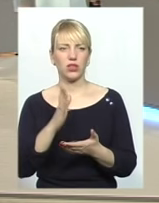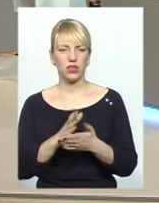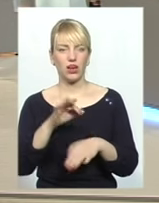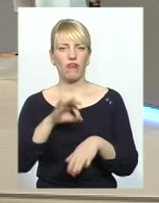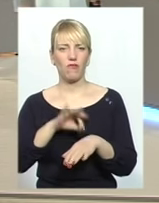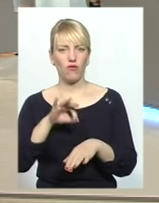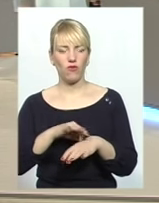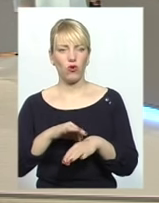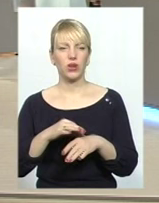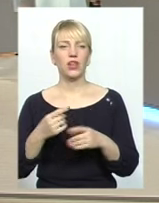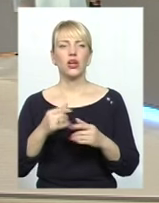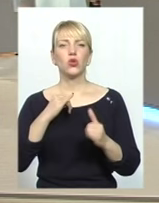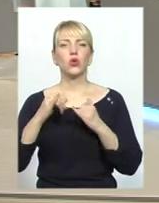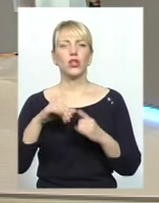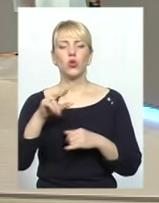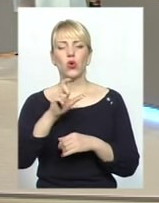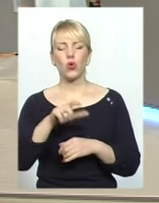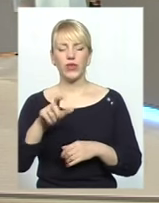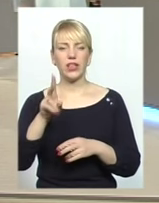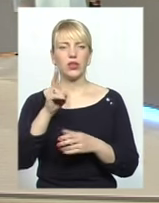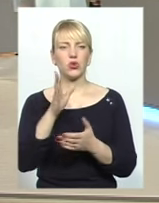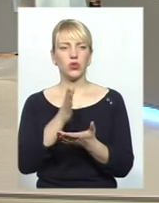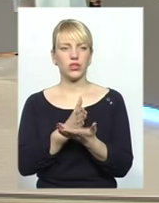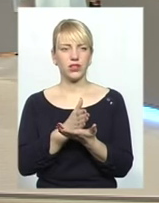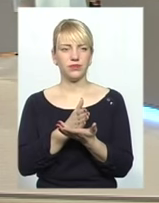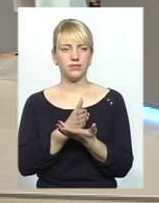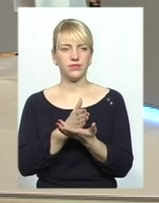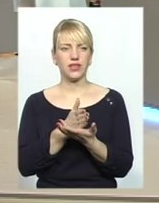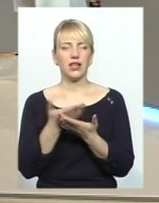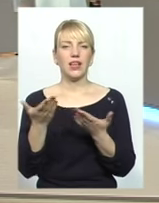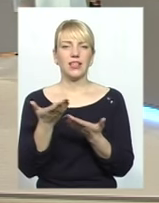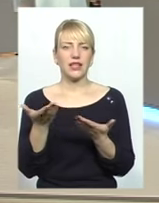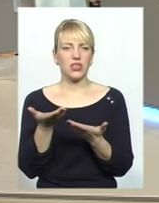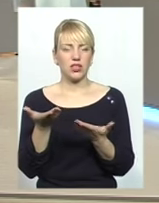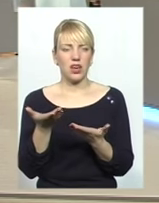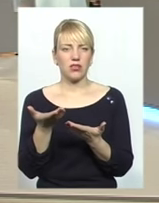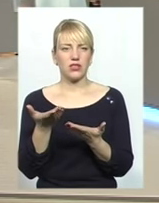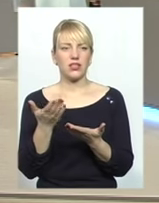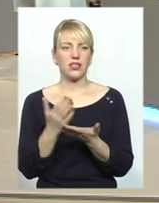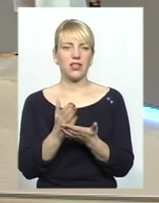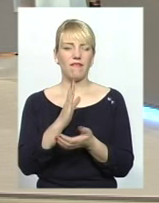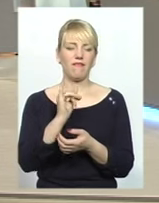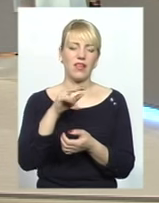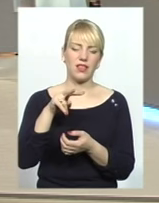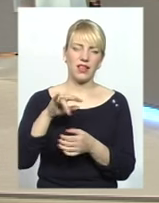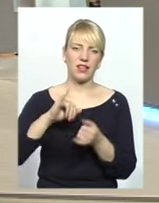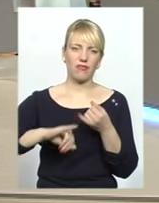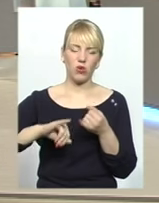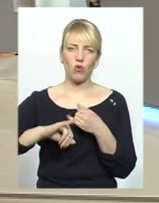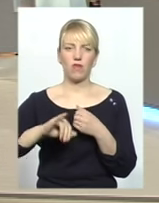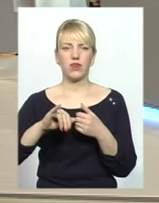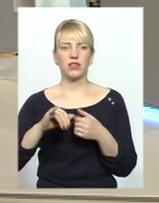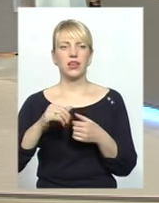хворі. Це є толерантність до людей, які якимось чином є вілінфіковані, чи спідінфіковані.